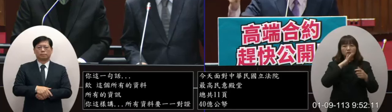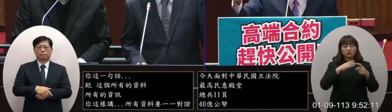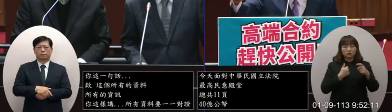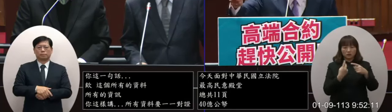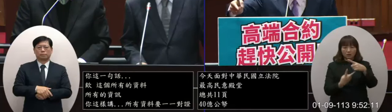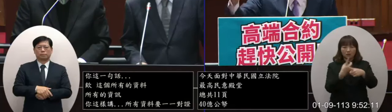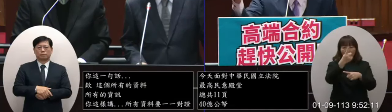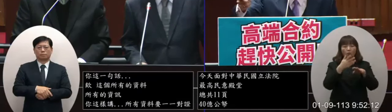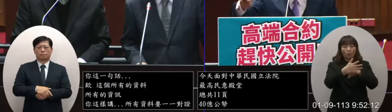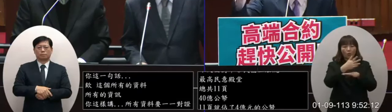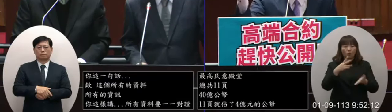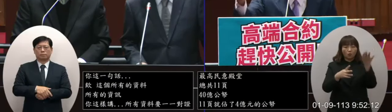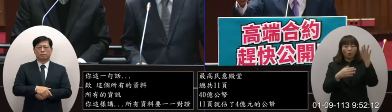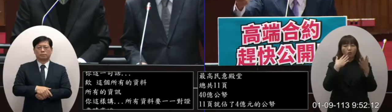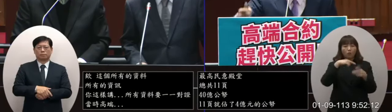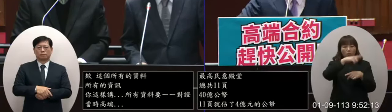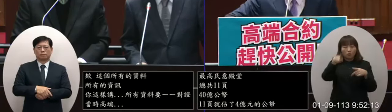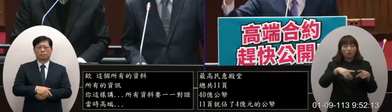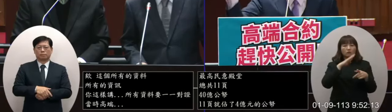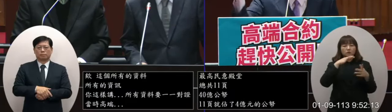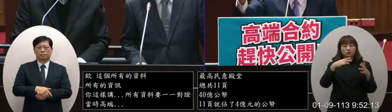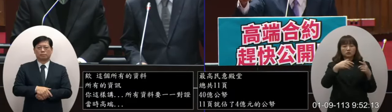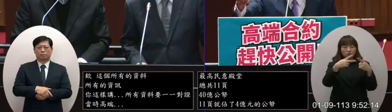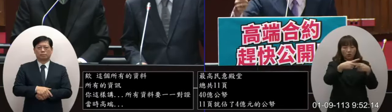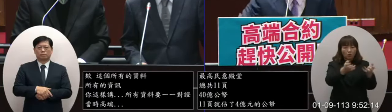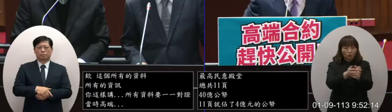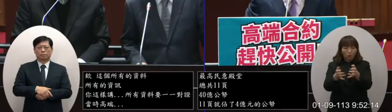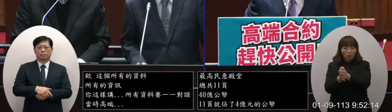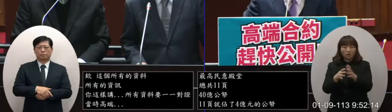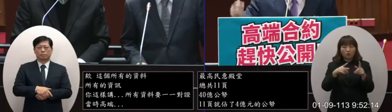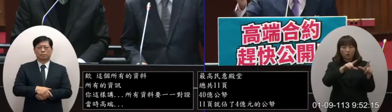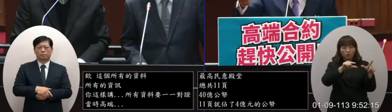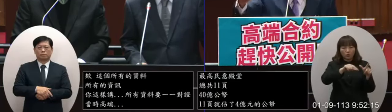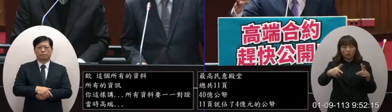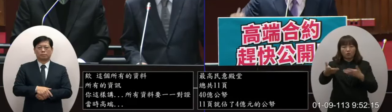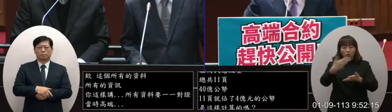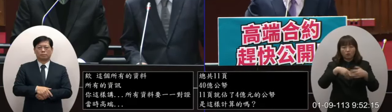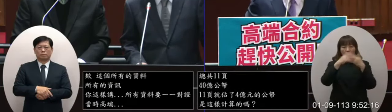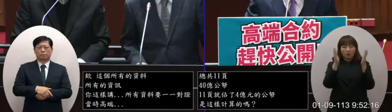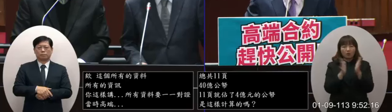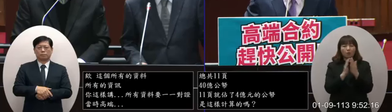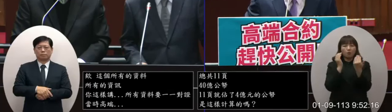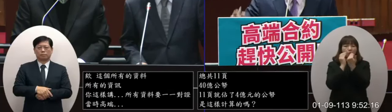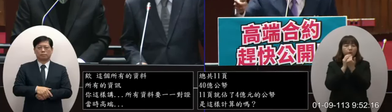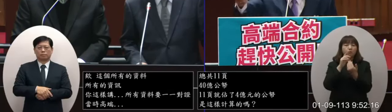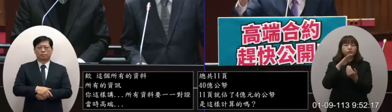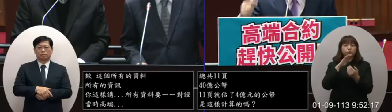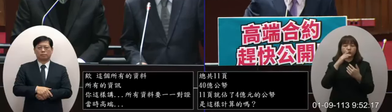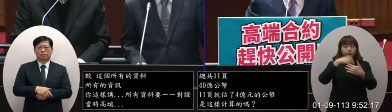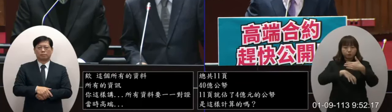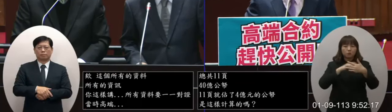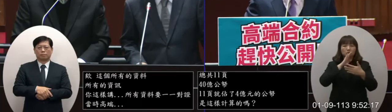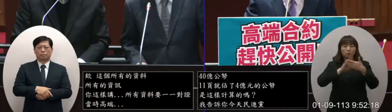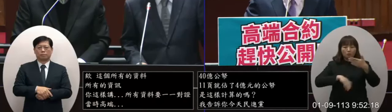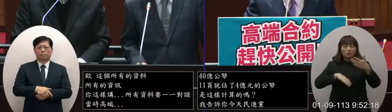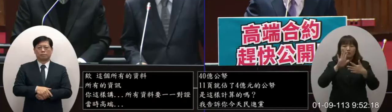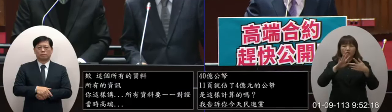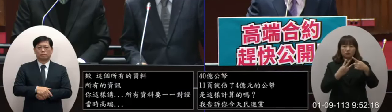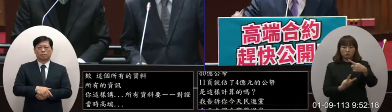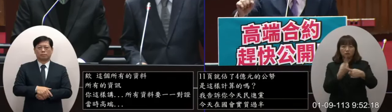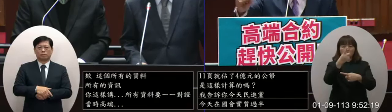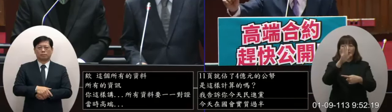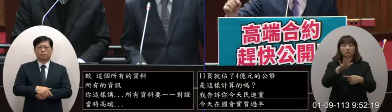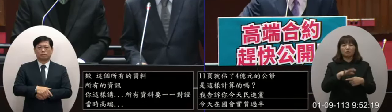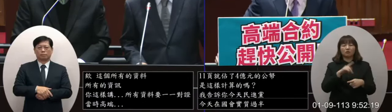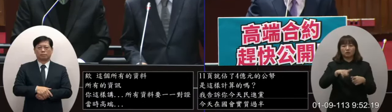半實質過半今天你們所有的道義的小組所有的相關提供的資料都是遮蔽啦遮蔽至少三分之一